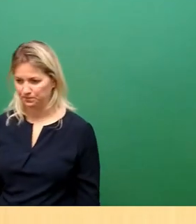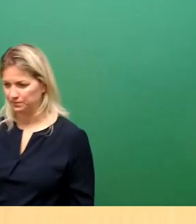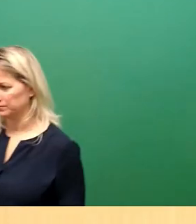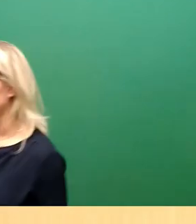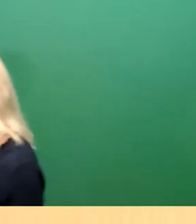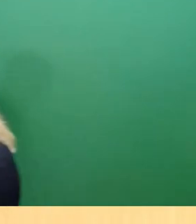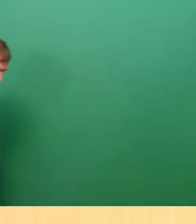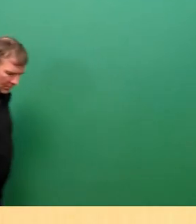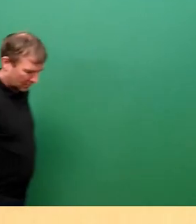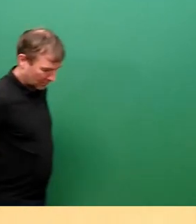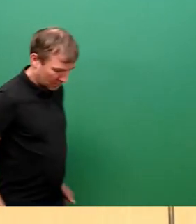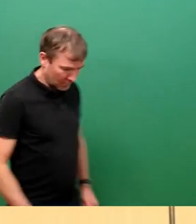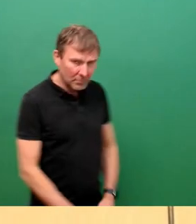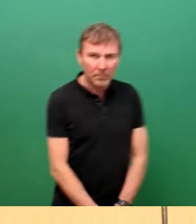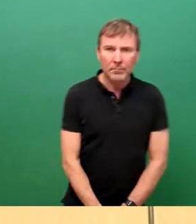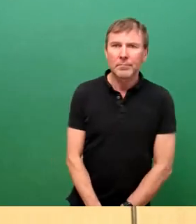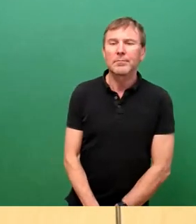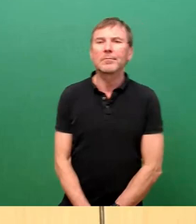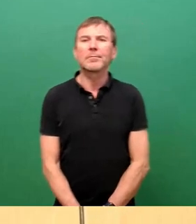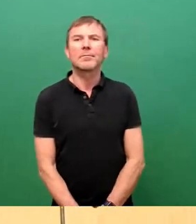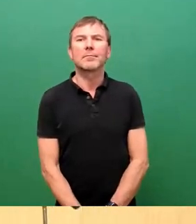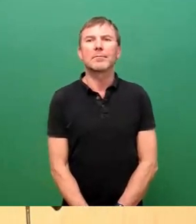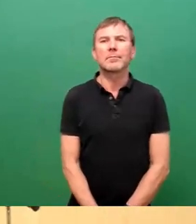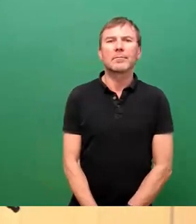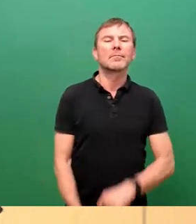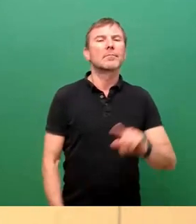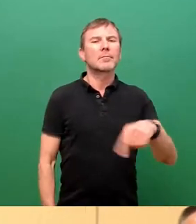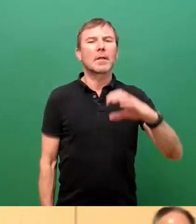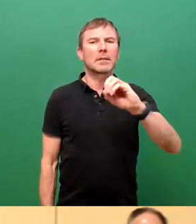Als nächste Fraktion in der Fraktionsrunde, die CDU-Fraktion, Herr Böhm.